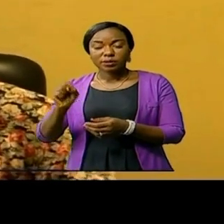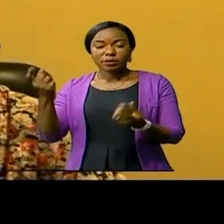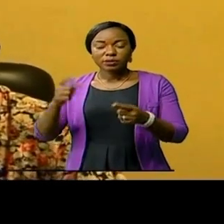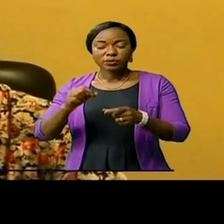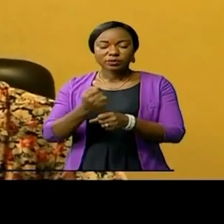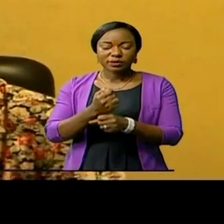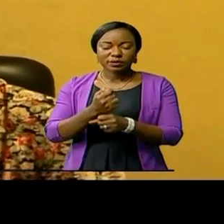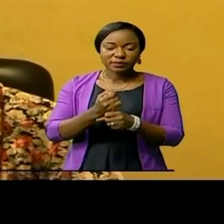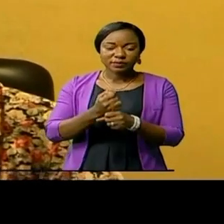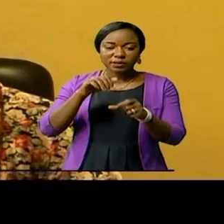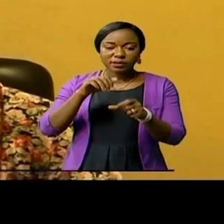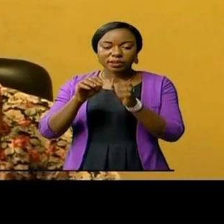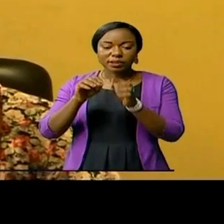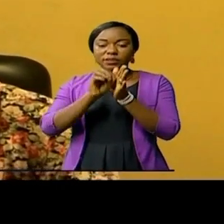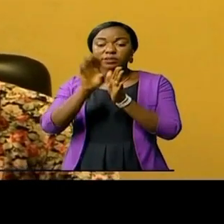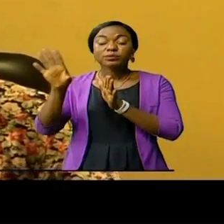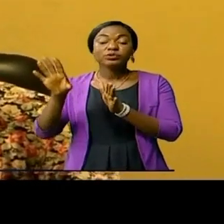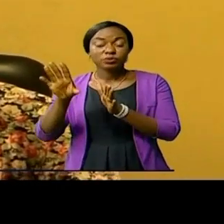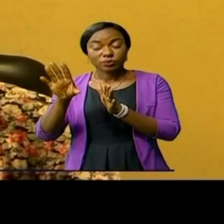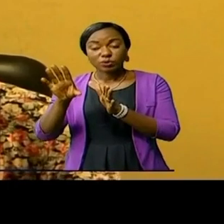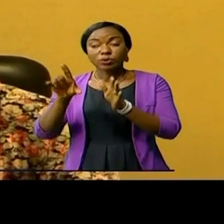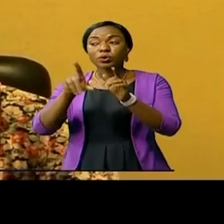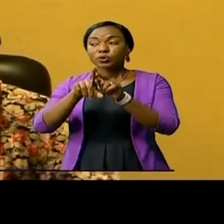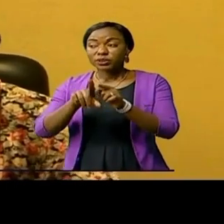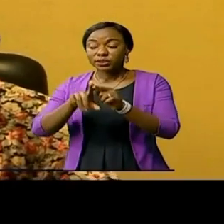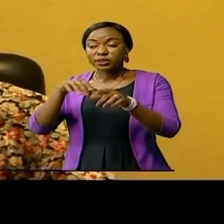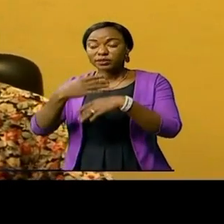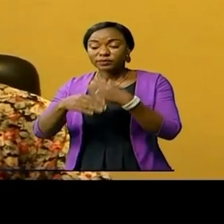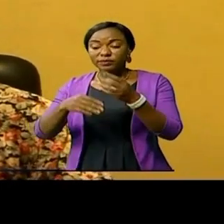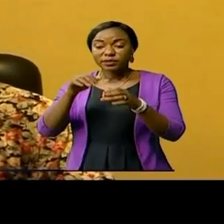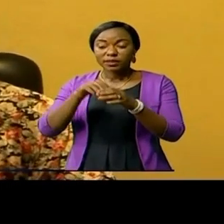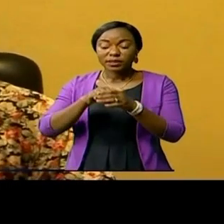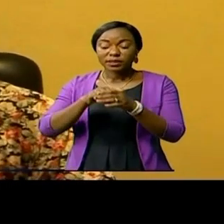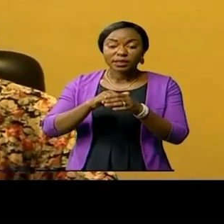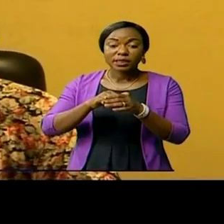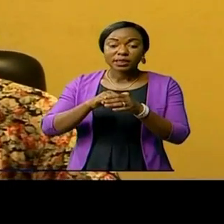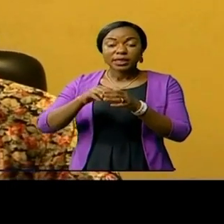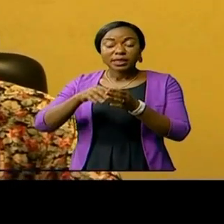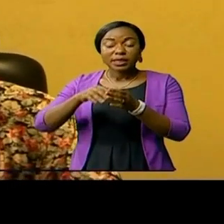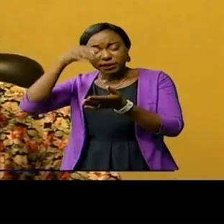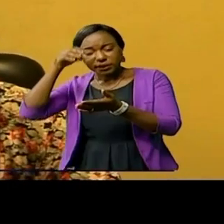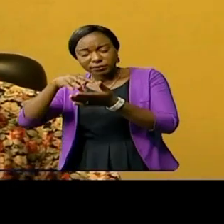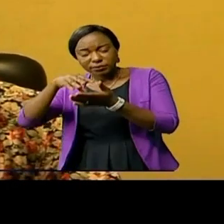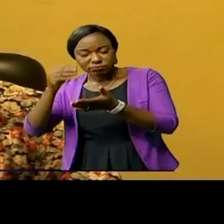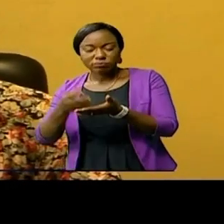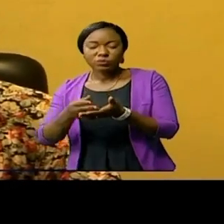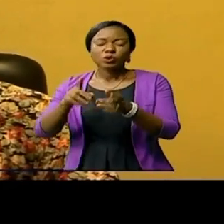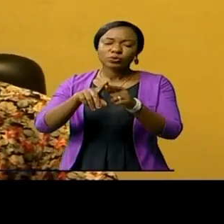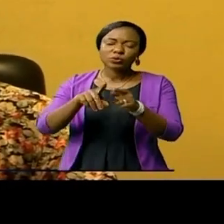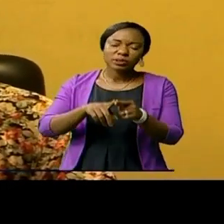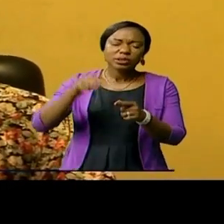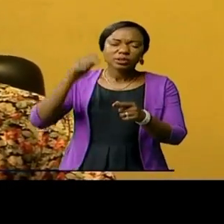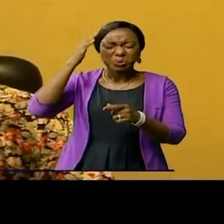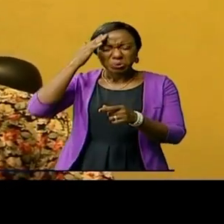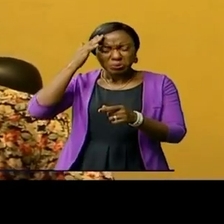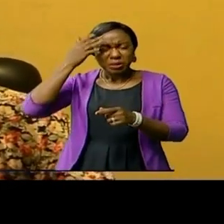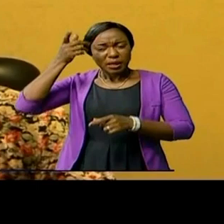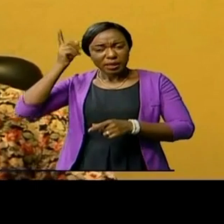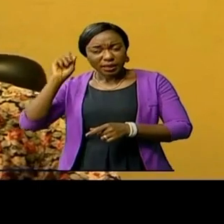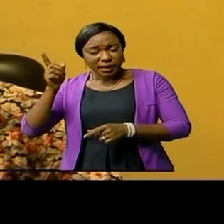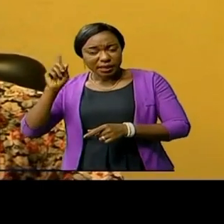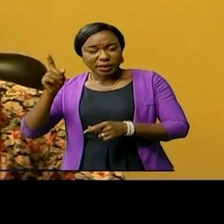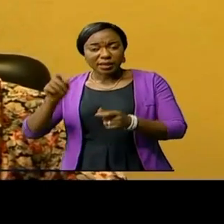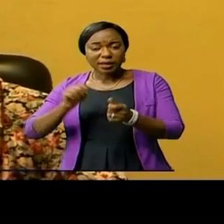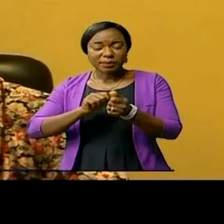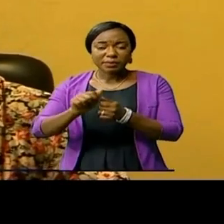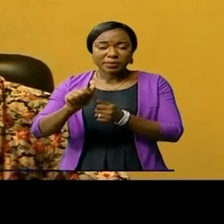émissions, surtout que moi,'ai des émissions que j'ai produites dans le cadre de stage à Cévoza. Et puis j'ai connu encore Jules en tant qu'attaché